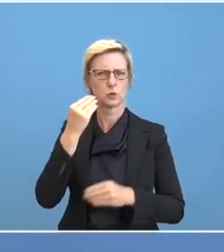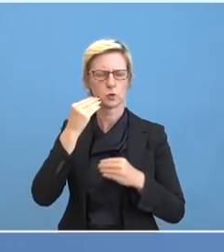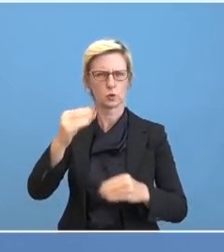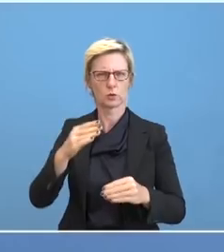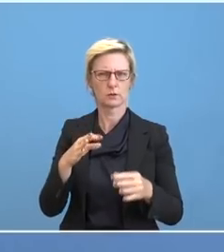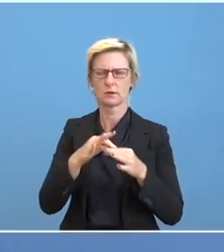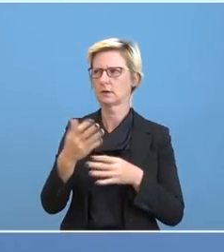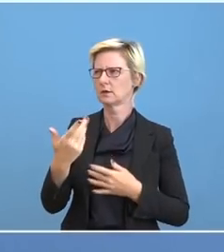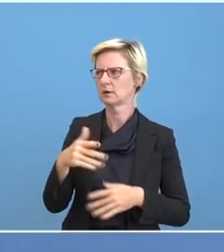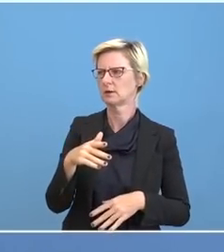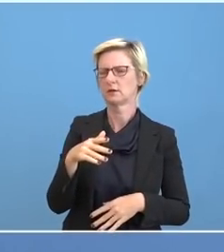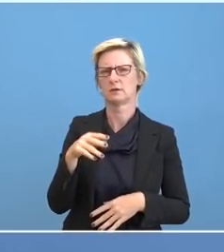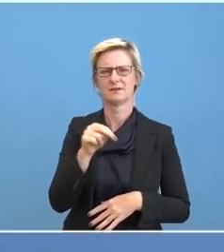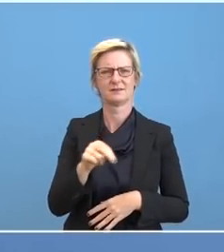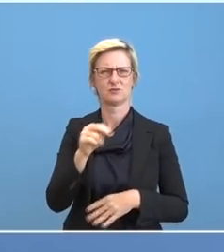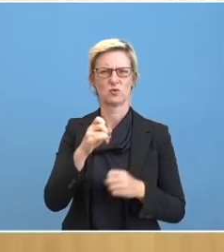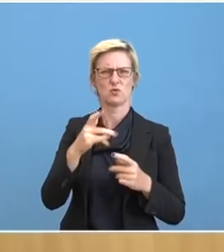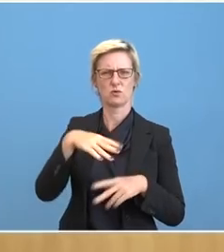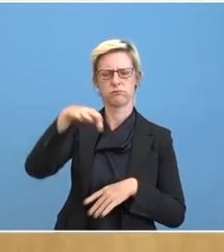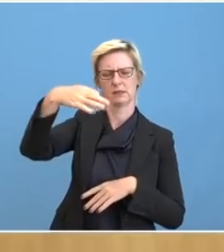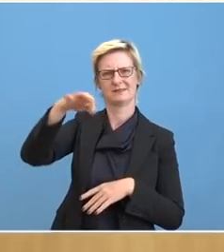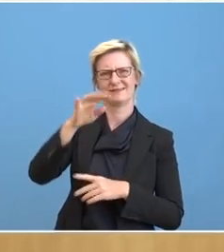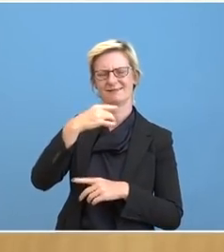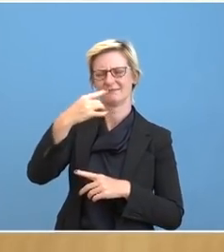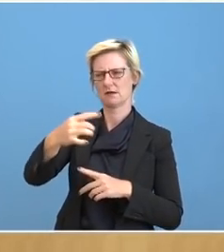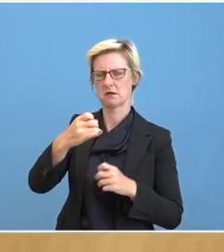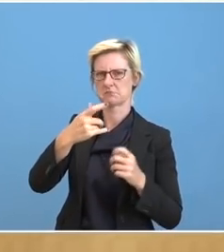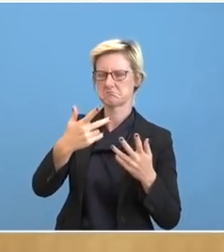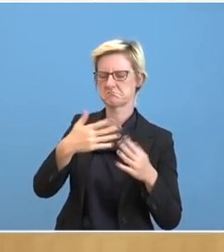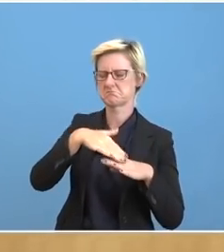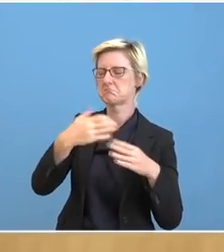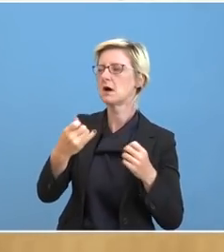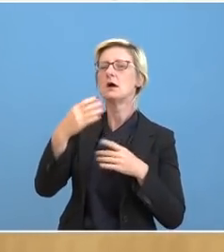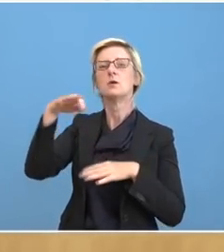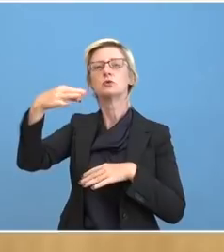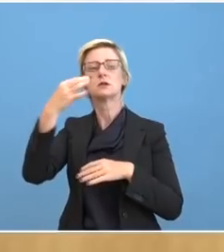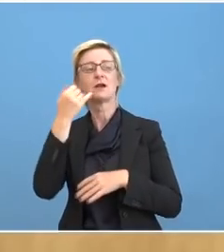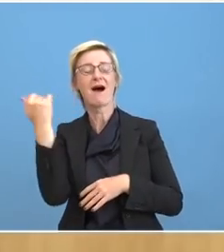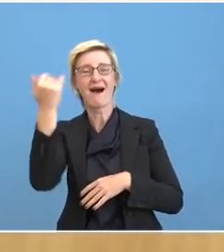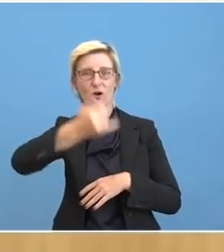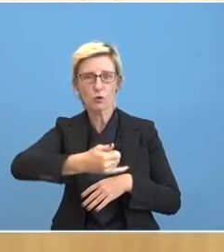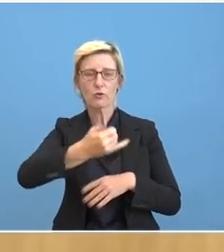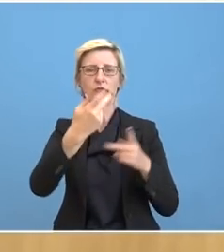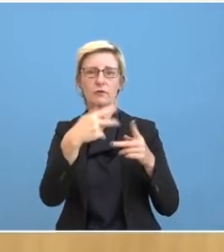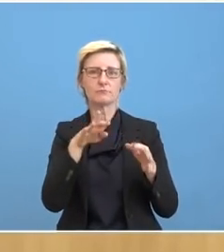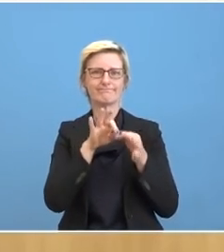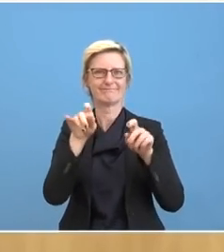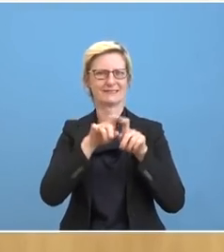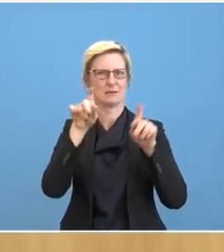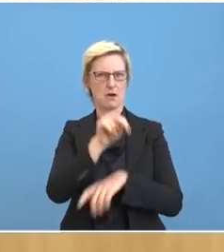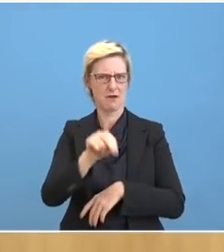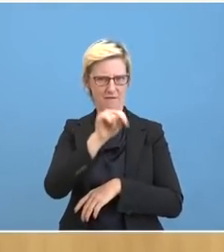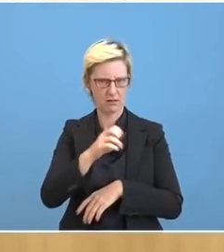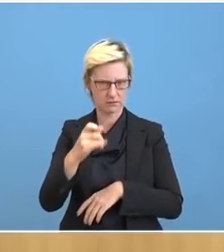Präsident, die Nisto, erzählt hätte, er habe einen Anruf von der Bundeskanzlerin bekommen zum Fall Nawalny. Und daraufhin habe